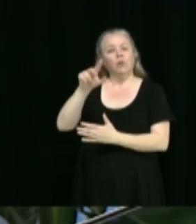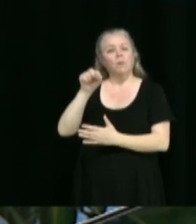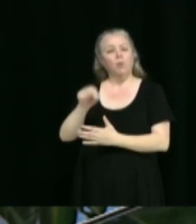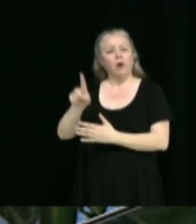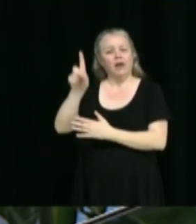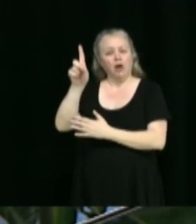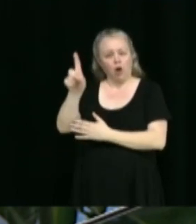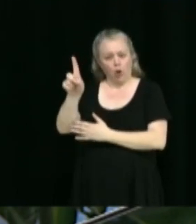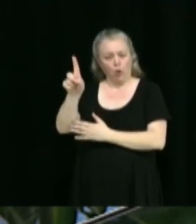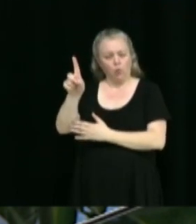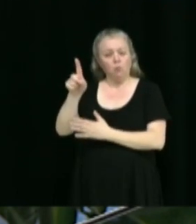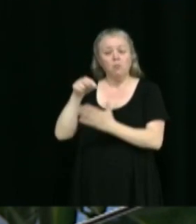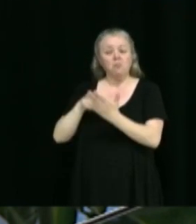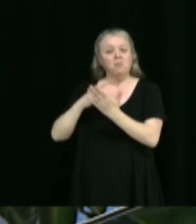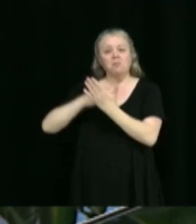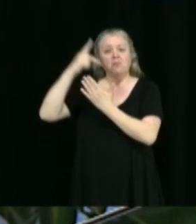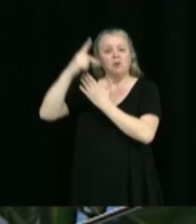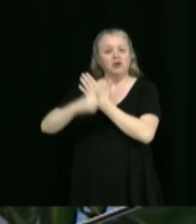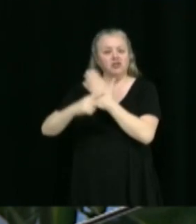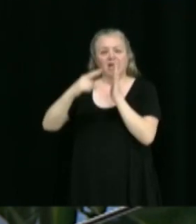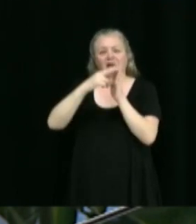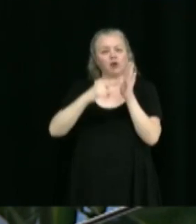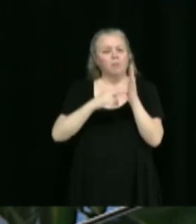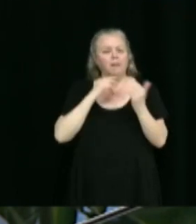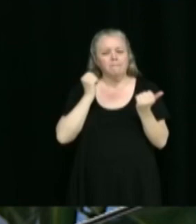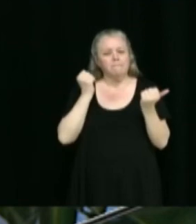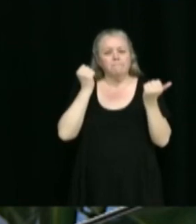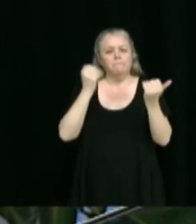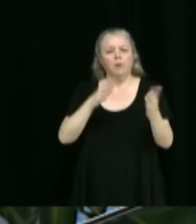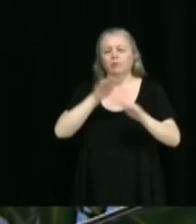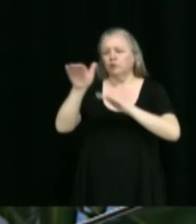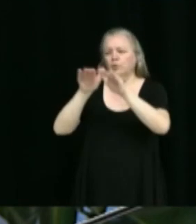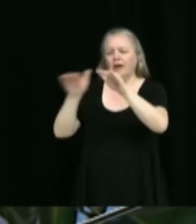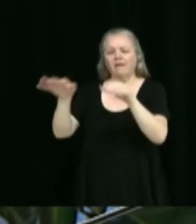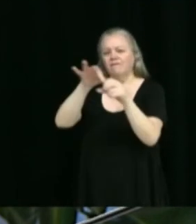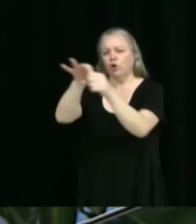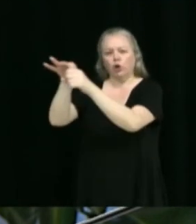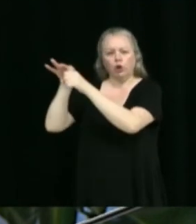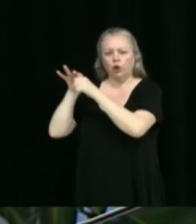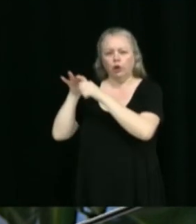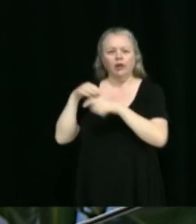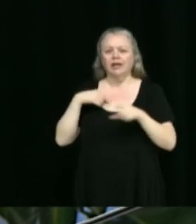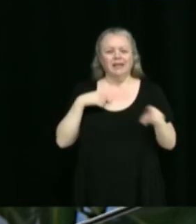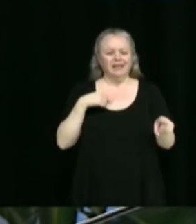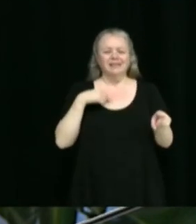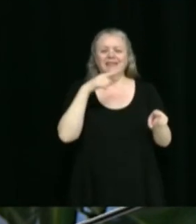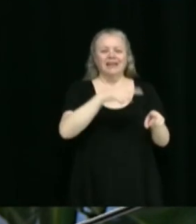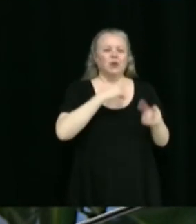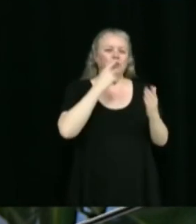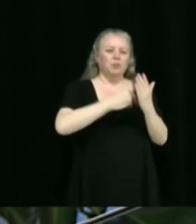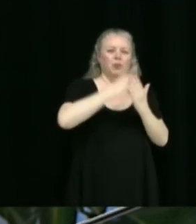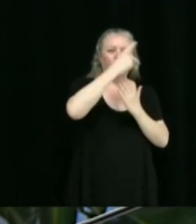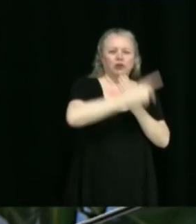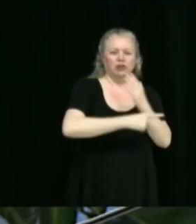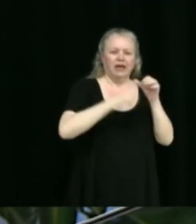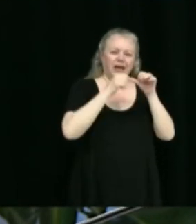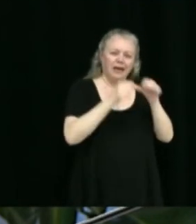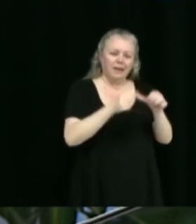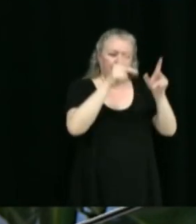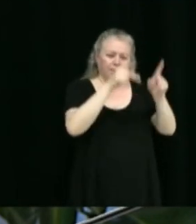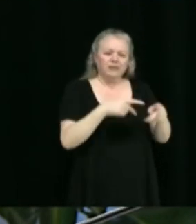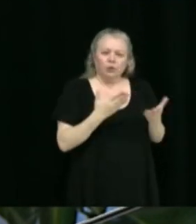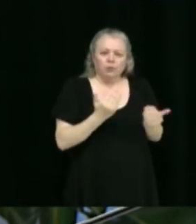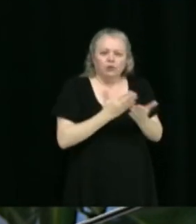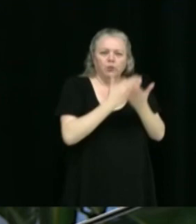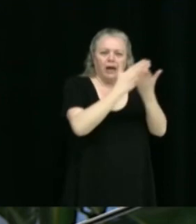projet de règlement n'est pas susceptible d'approbation référendaire, car il vise à autoriser un projet d'habitation destiné à des personnes ayant besoin d'aide